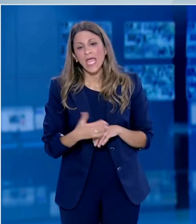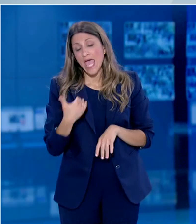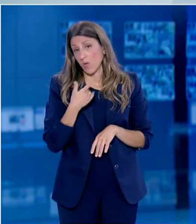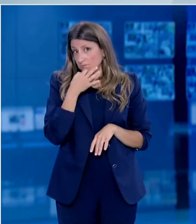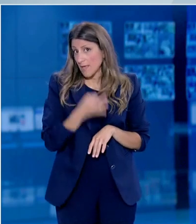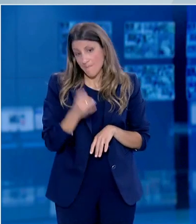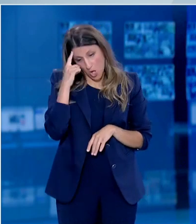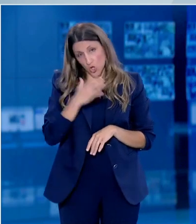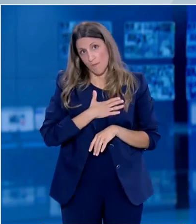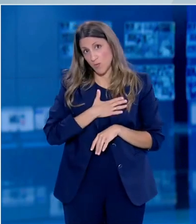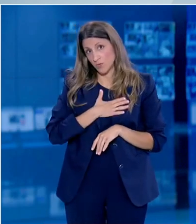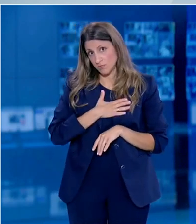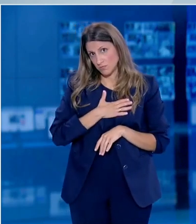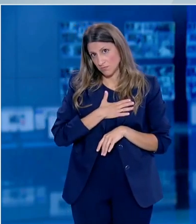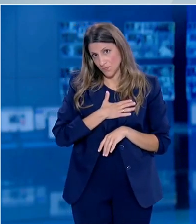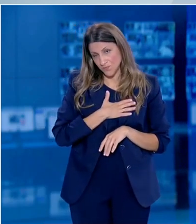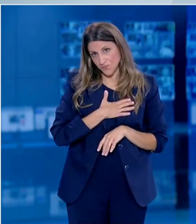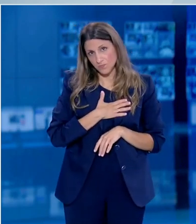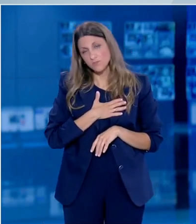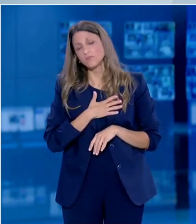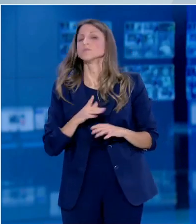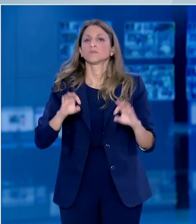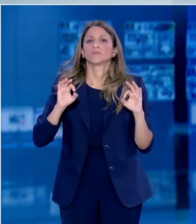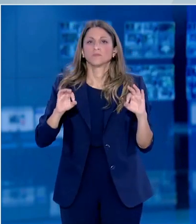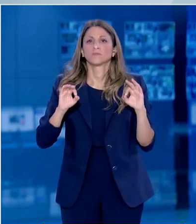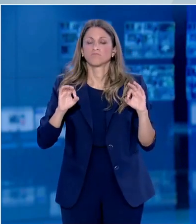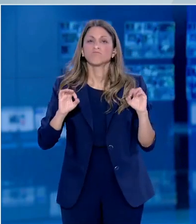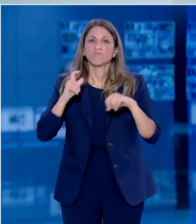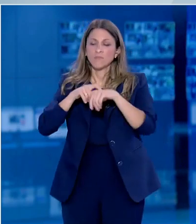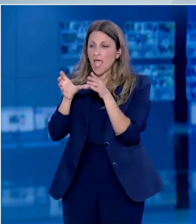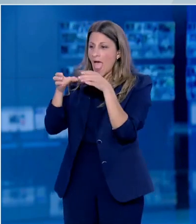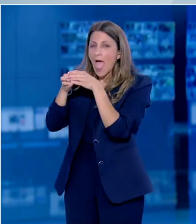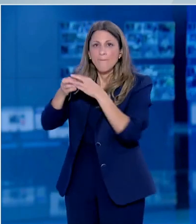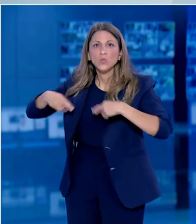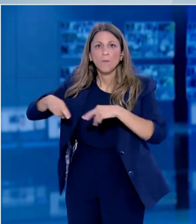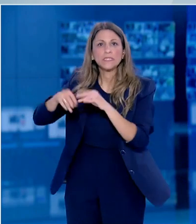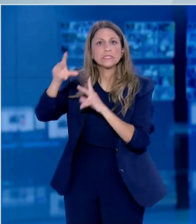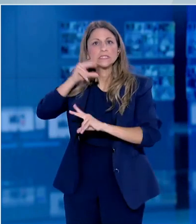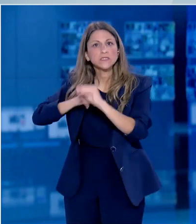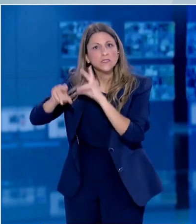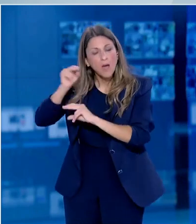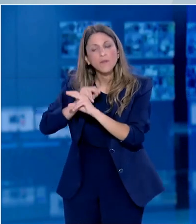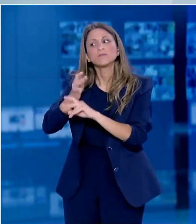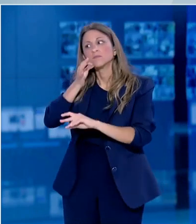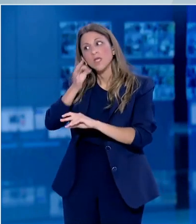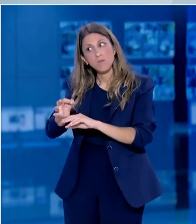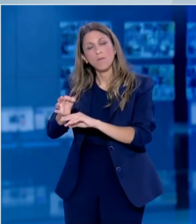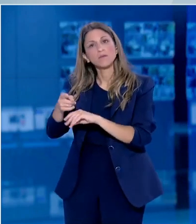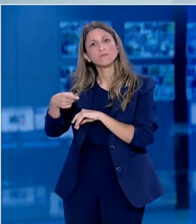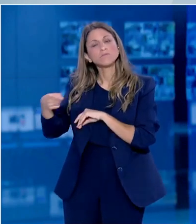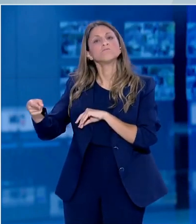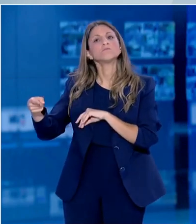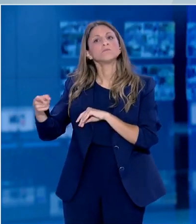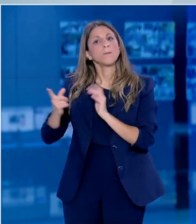τοποθέτηση σαφώς μες στο κείμενο. Φυσικά είναι κάτι που συζητάμε και στην Επιτροπή. Έχουμε εισηγηθεί ότι αυτός ο